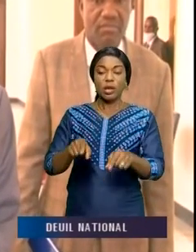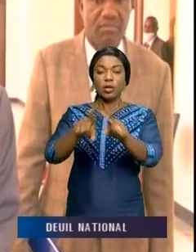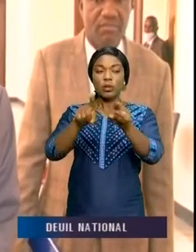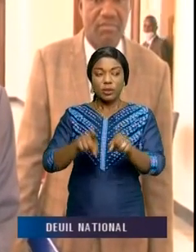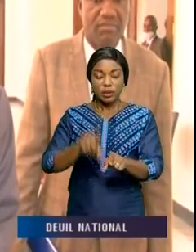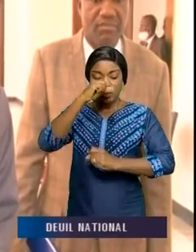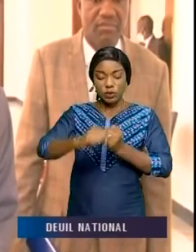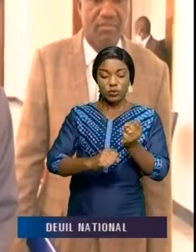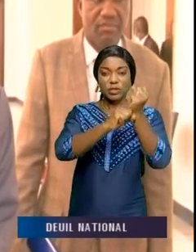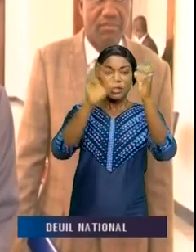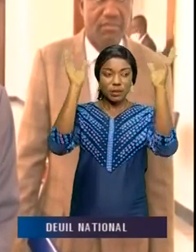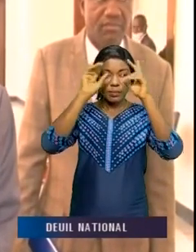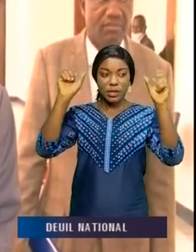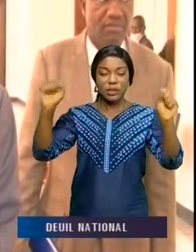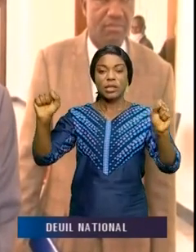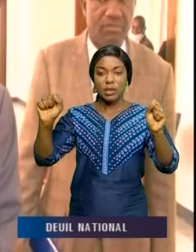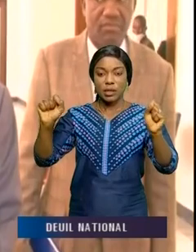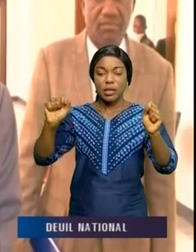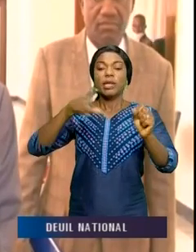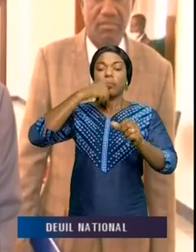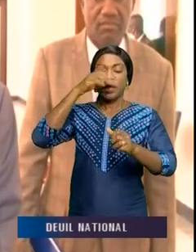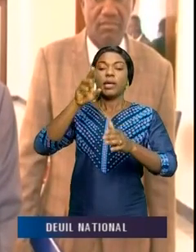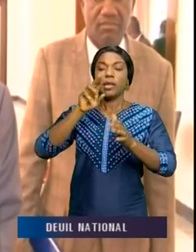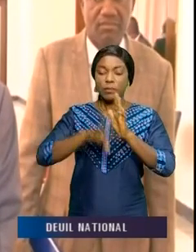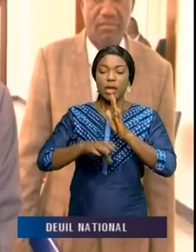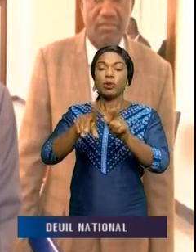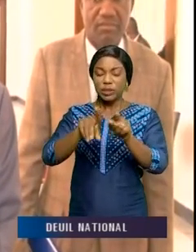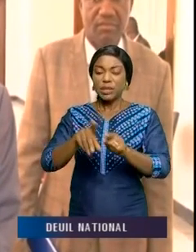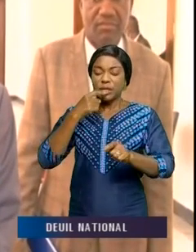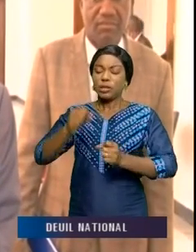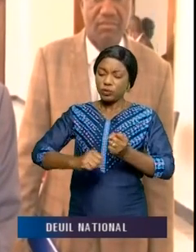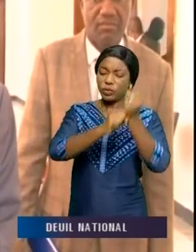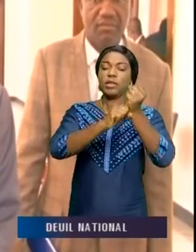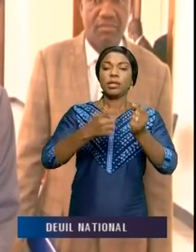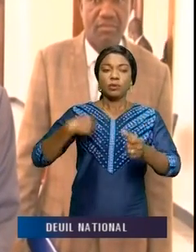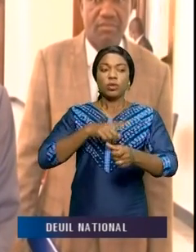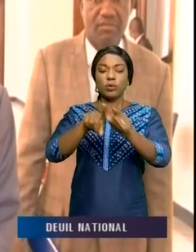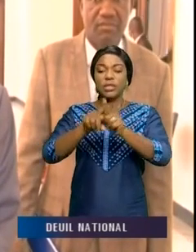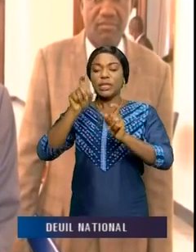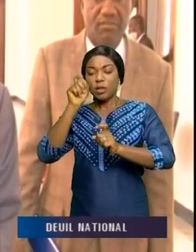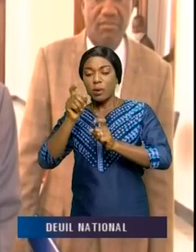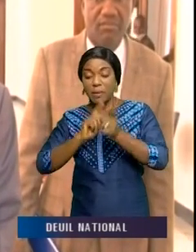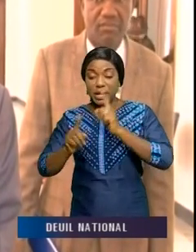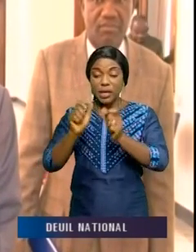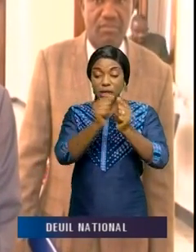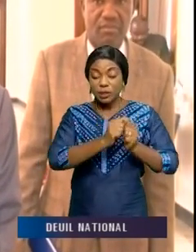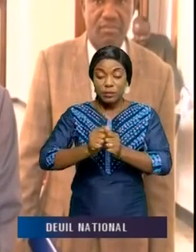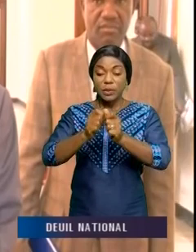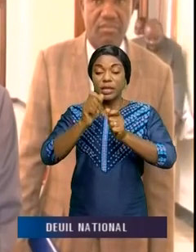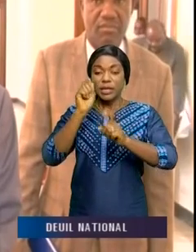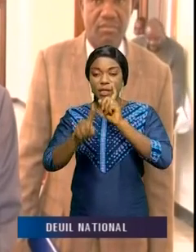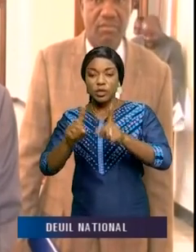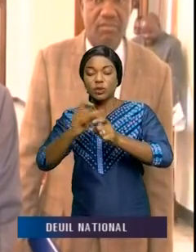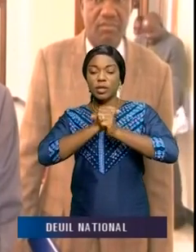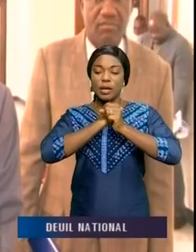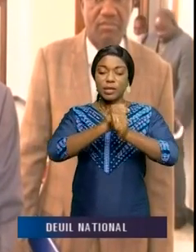reçu le soutien du président, de l'honorable président de l'Assemblée nationale, notamment pour travailler ensemble sur les questions et entrer à la paix, à la sécurité et au développement